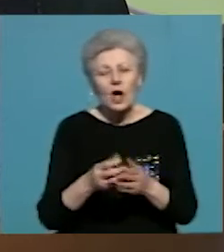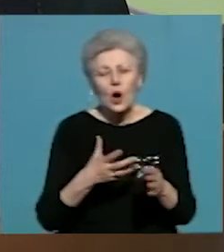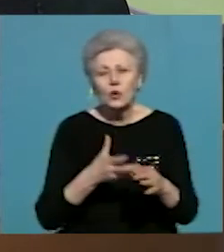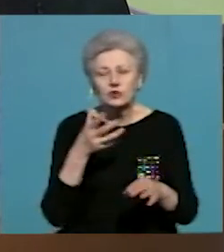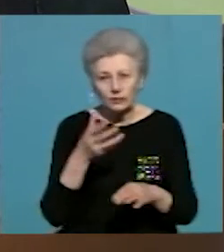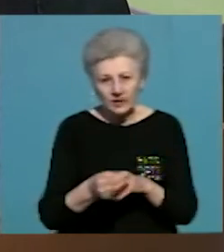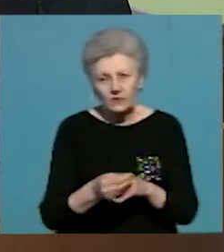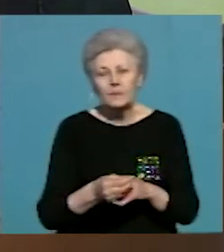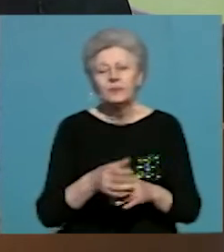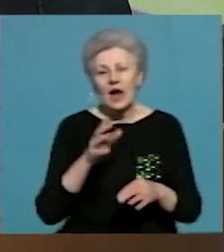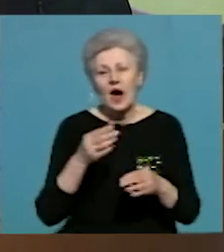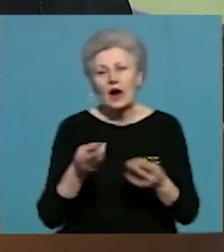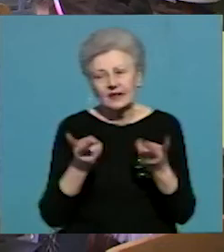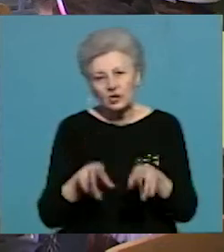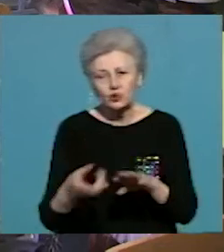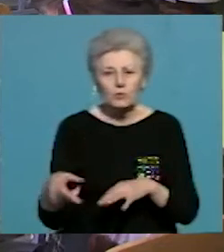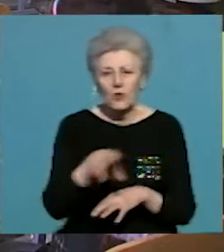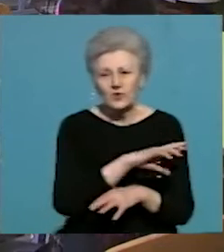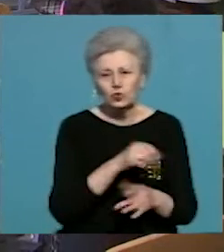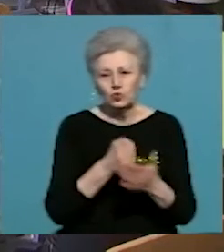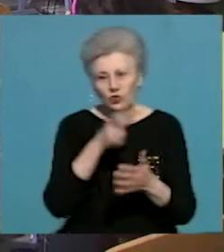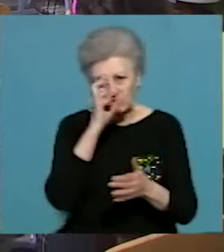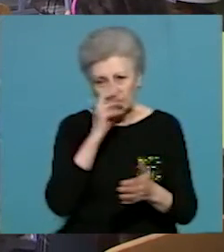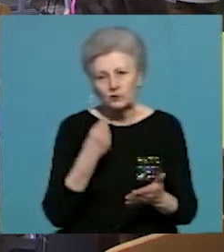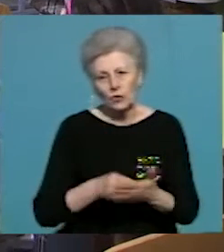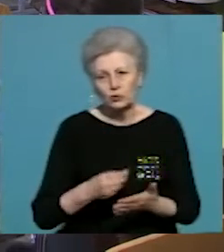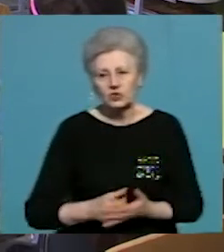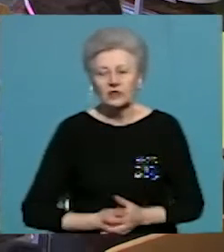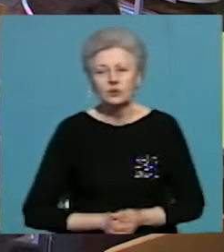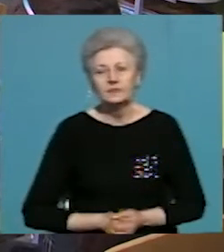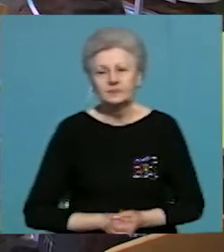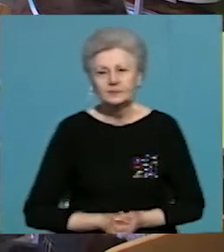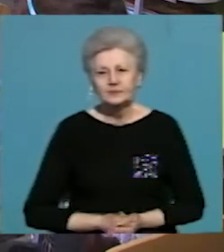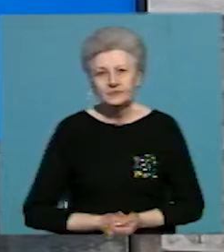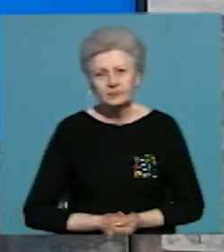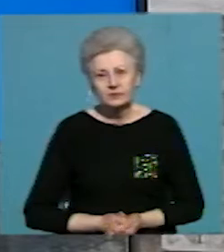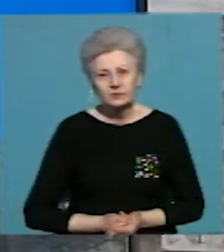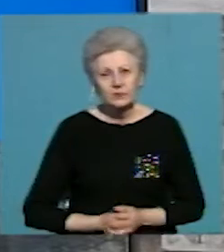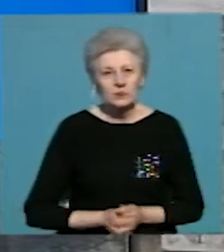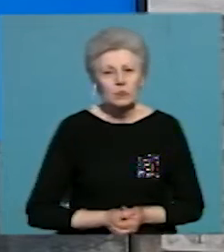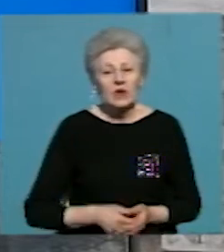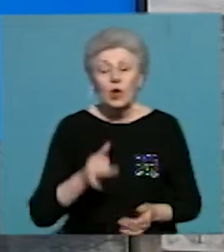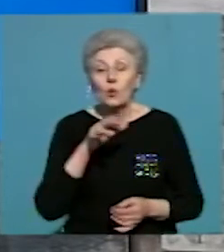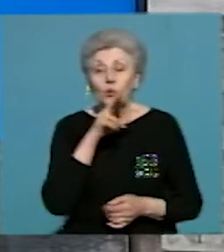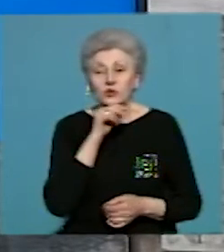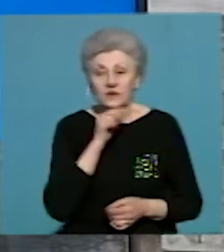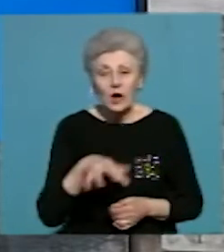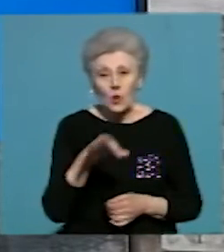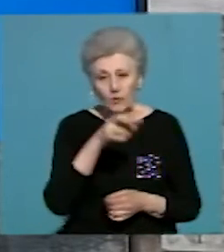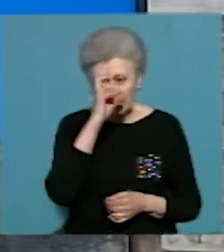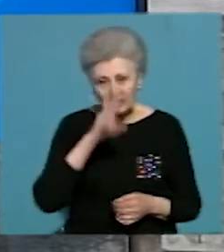повернуть до державного бюджету. Вікторія Танасійчук, Сергій Льоткін – Новини на Суспільному. У Чернівецькій